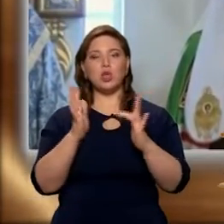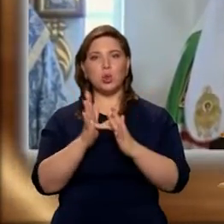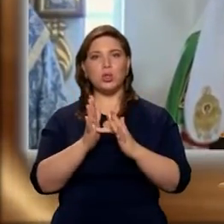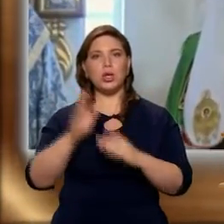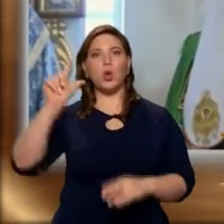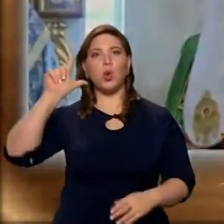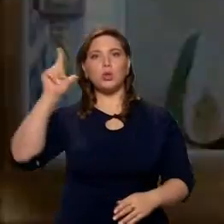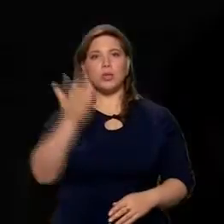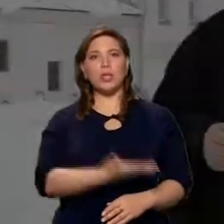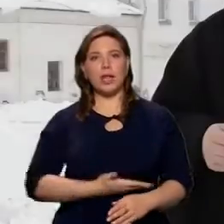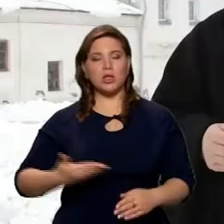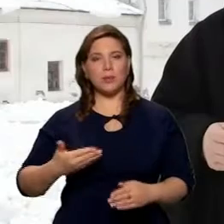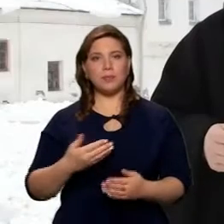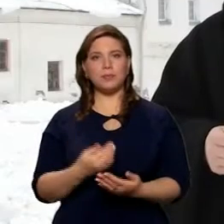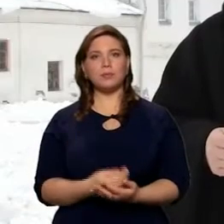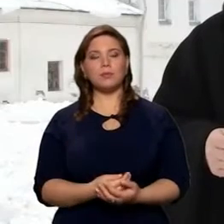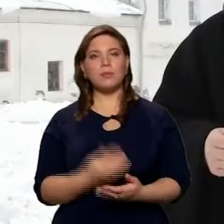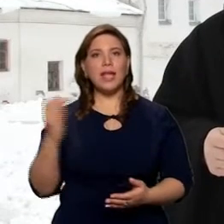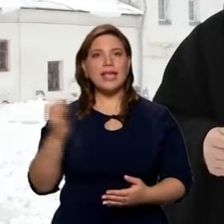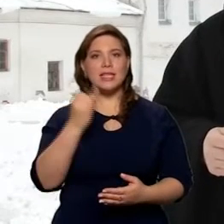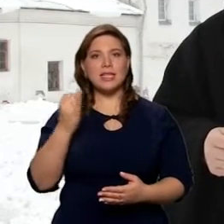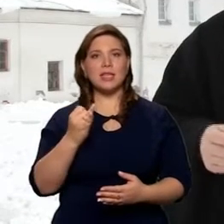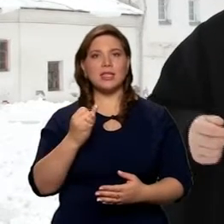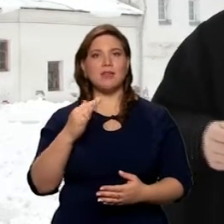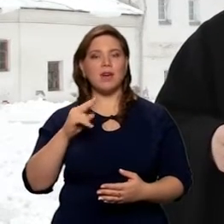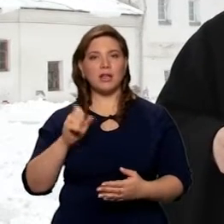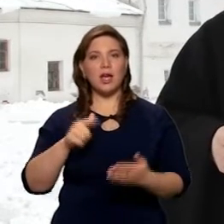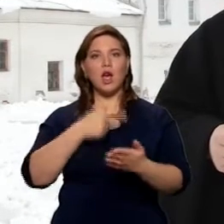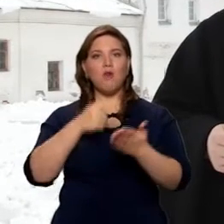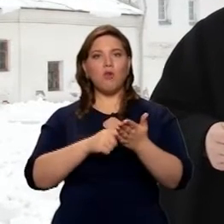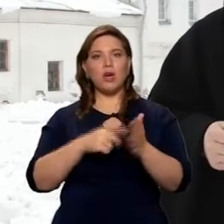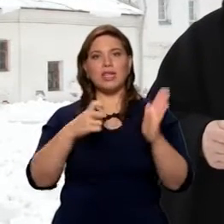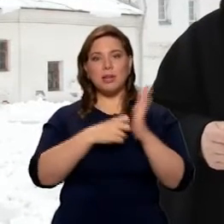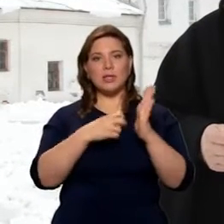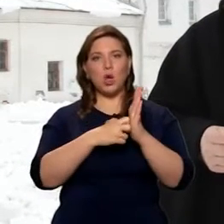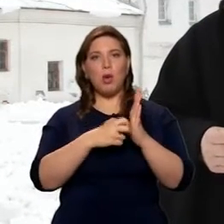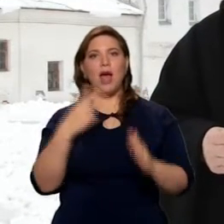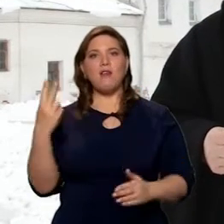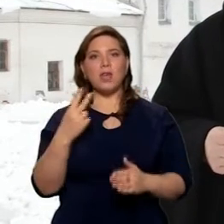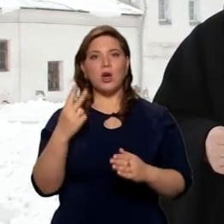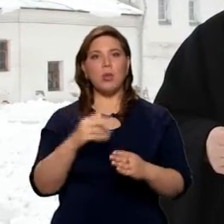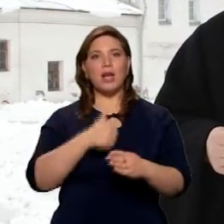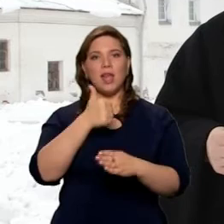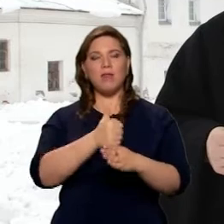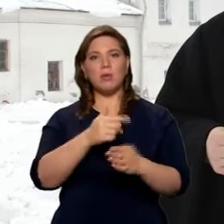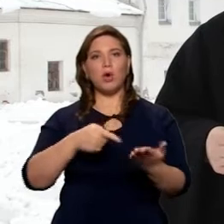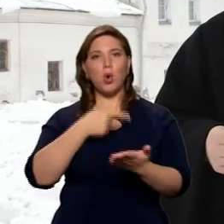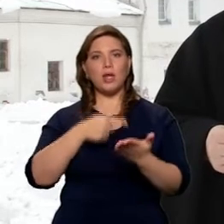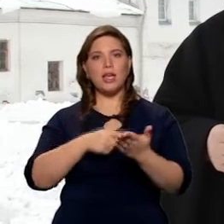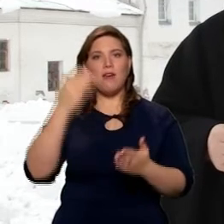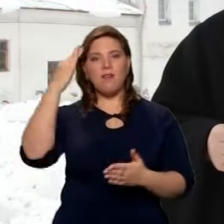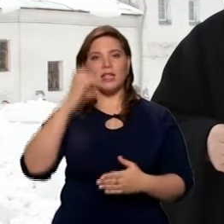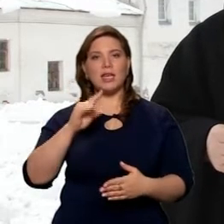Господе нашему. Отметим интересный факт. В городе Свободском, втором кафедральном городе Пятской епархии,